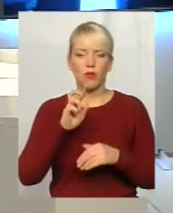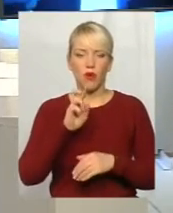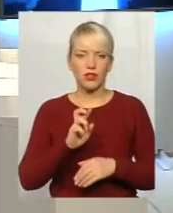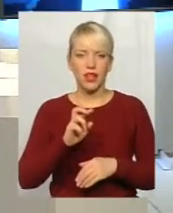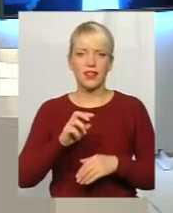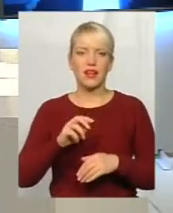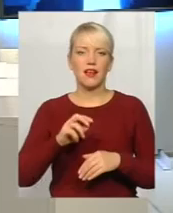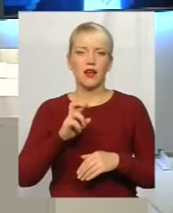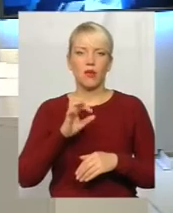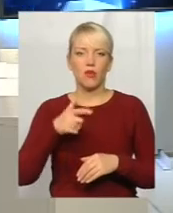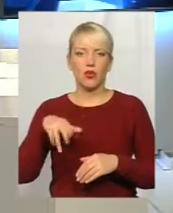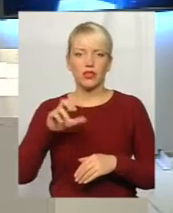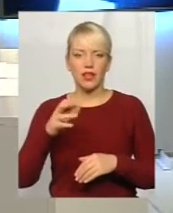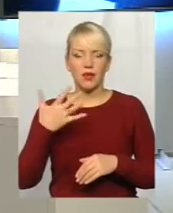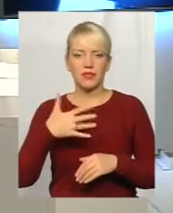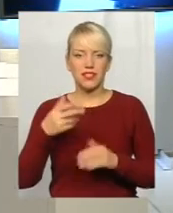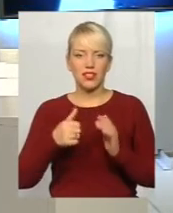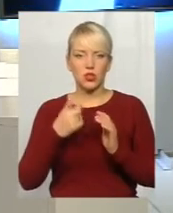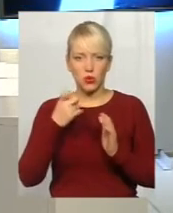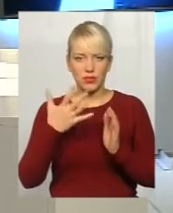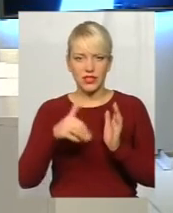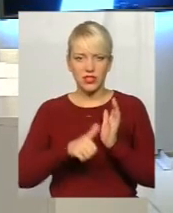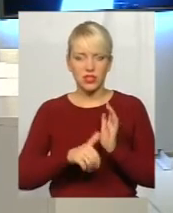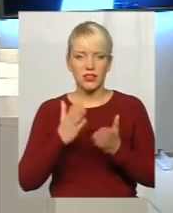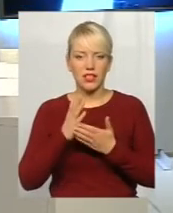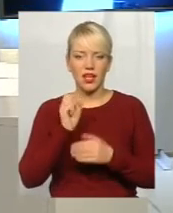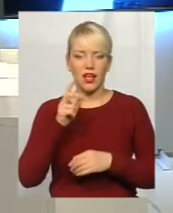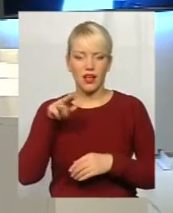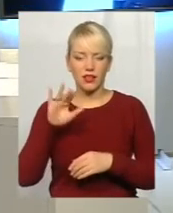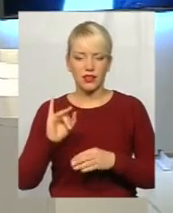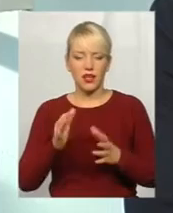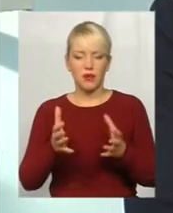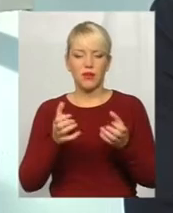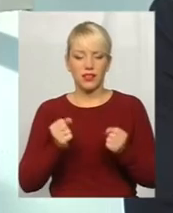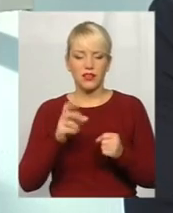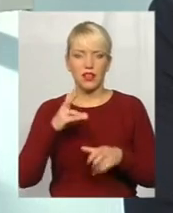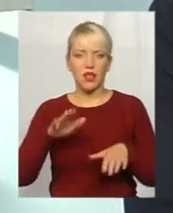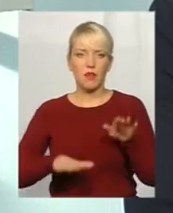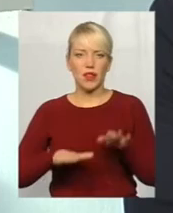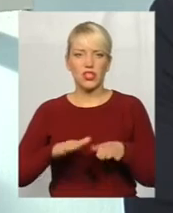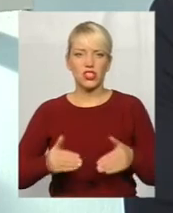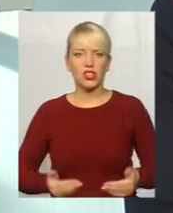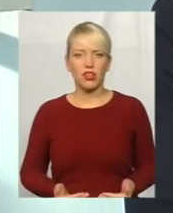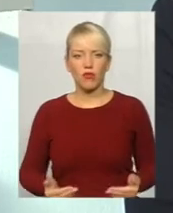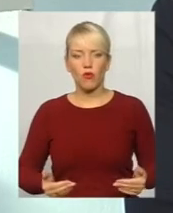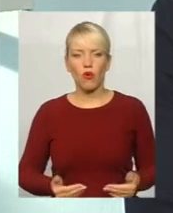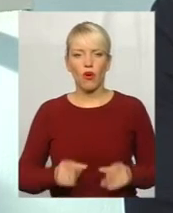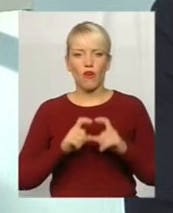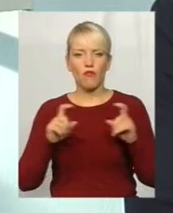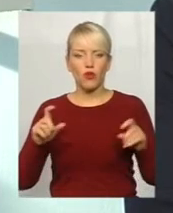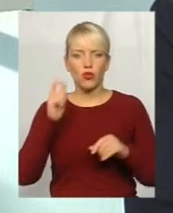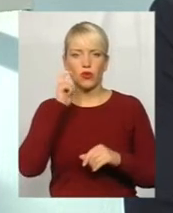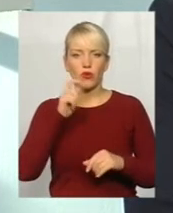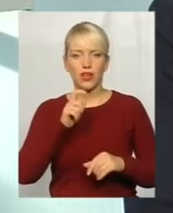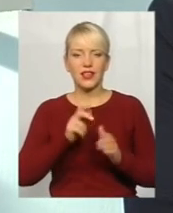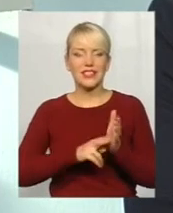прийнявши, є акти прийняття на баланс житлового фонду Укрзалізниці. На сьогоднішній день